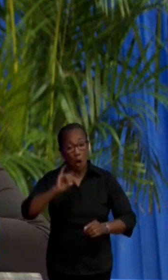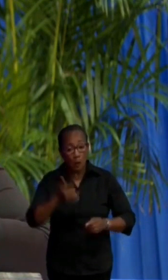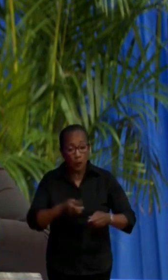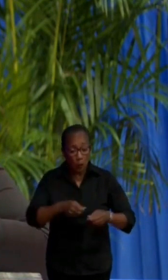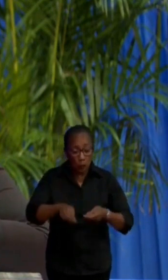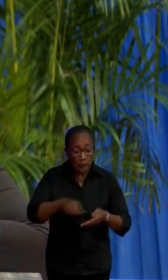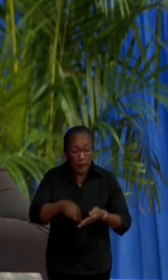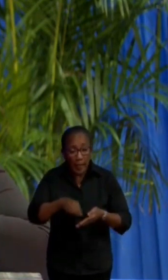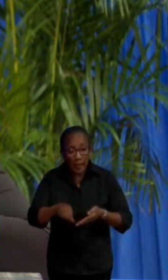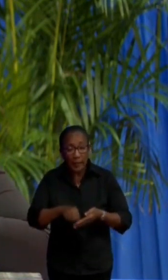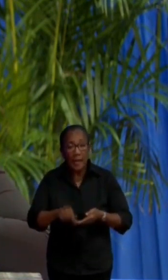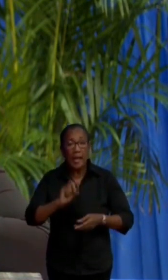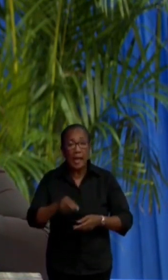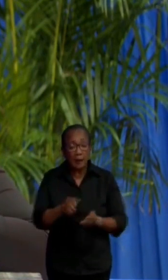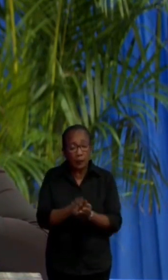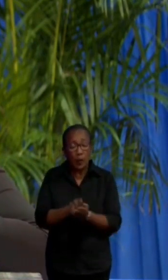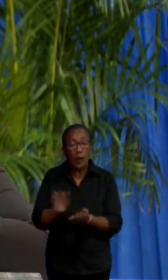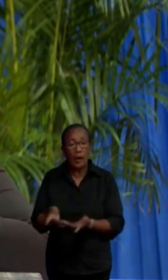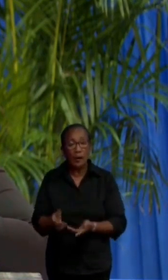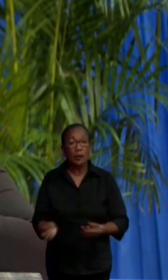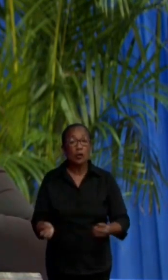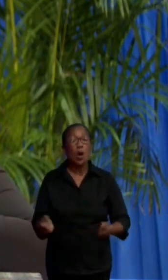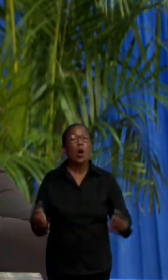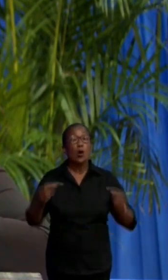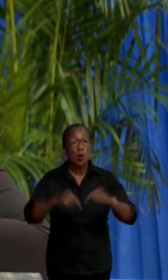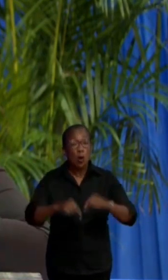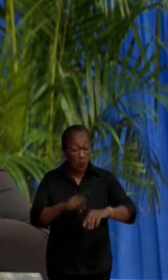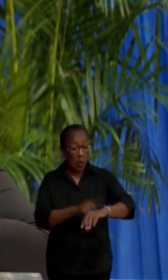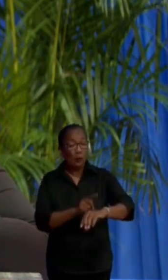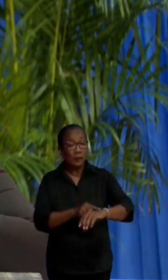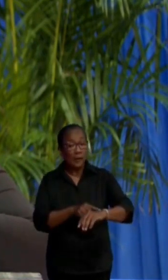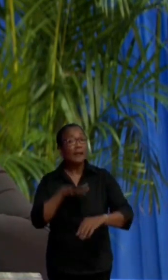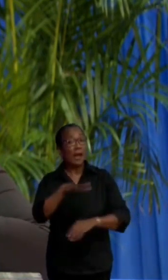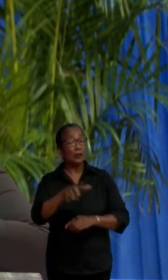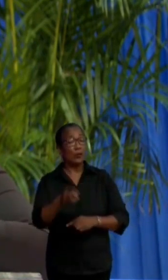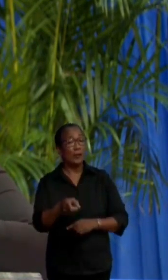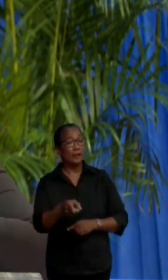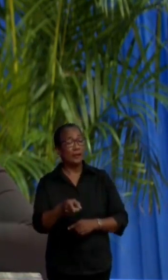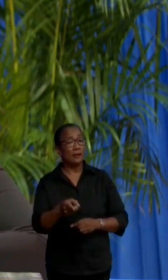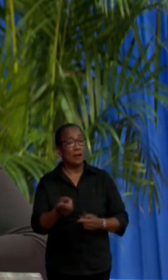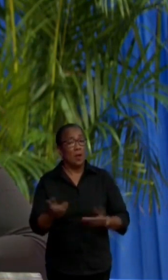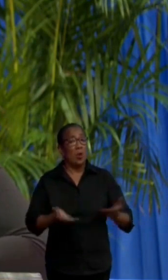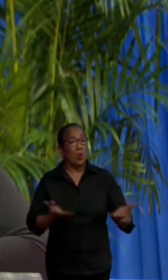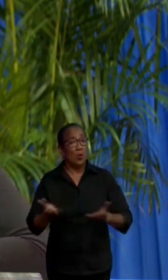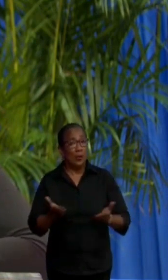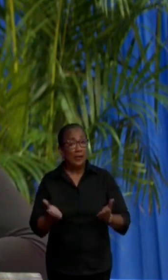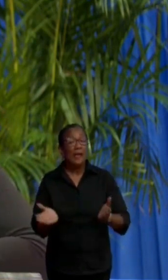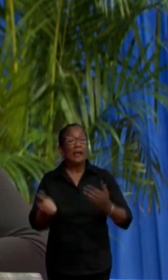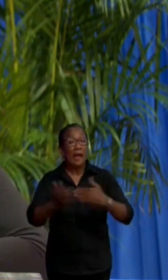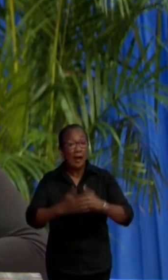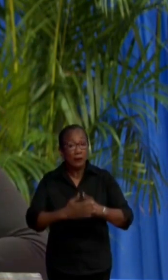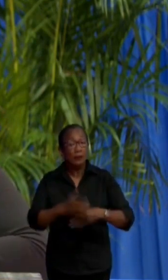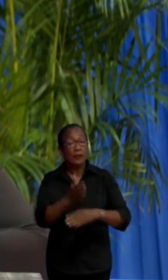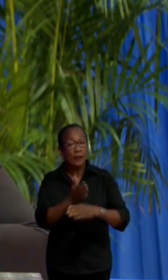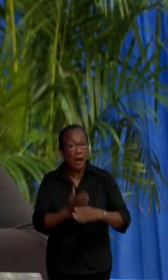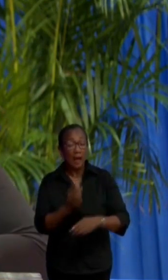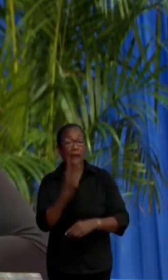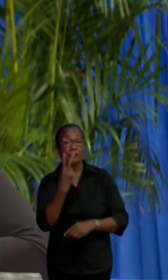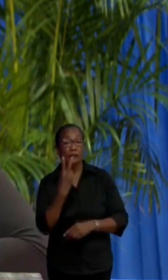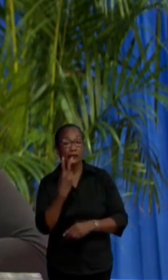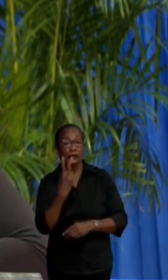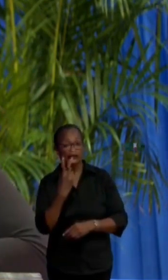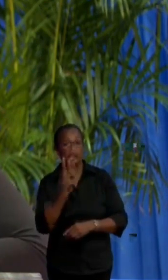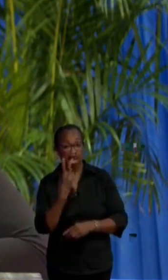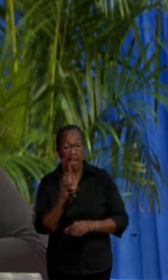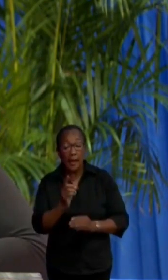en dan weer gaan kluizen. Dus komt u op tijd naar daar, zodat wanneer we afsluiten tegen half 2, dat